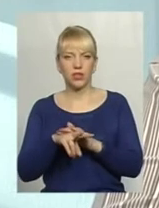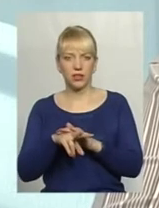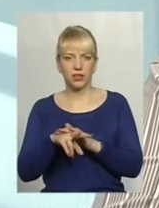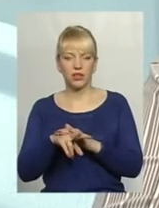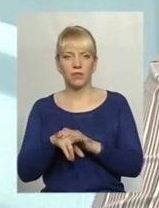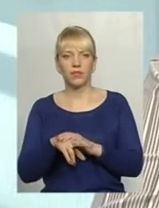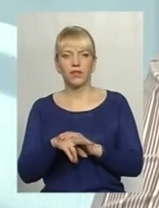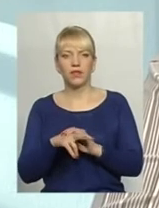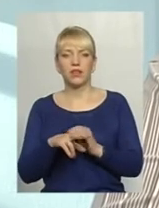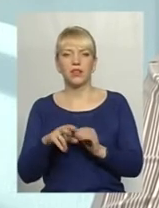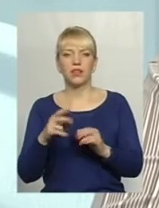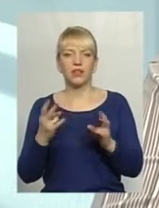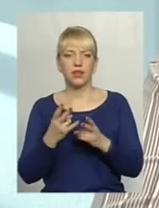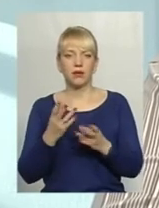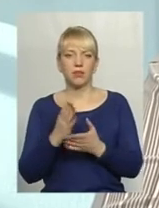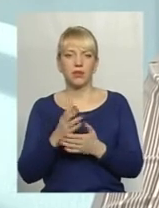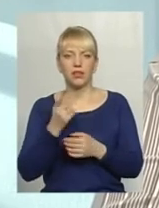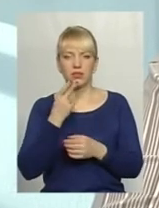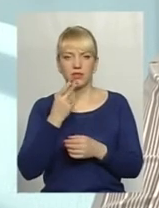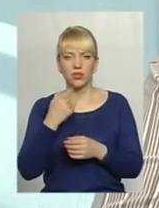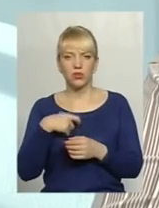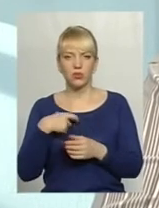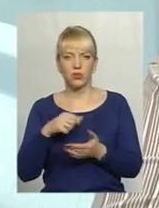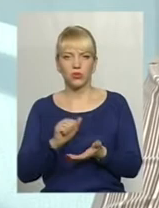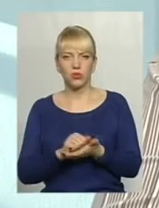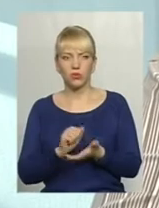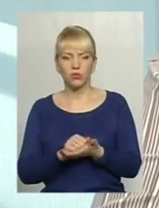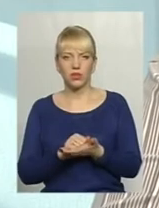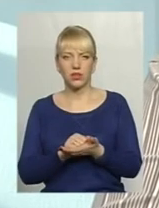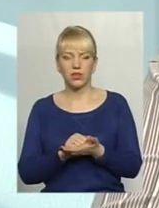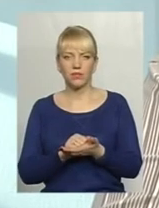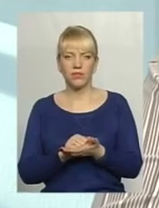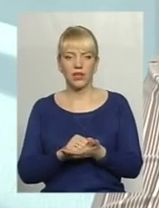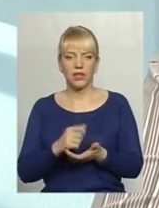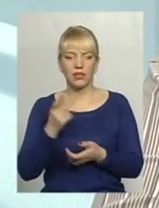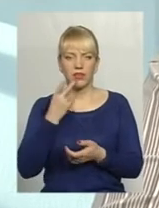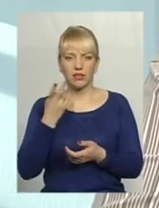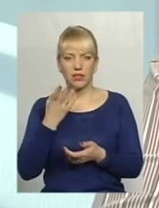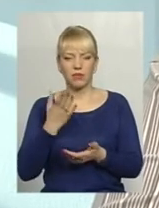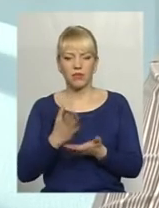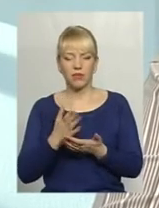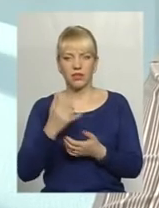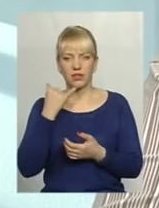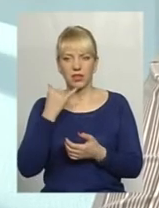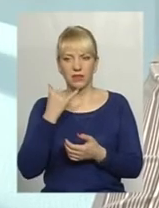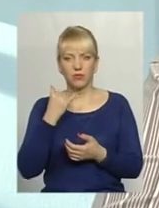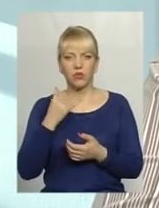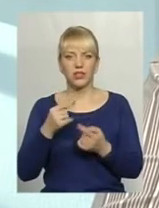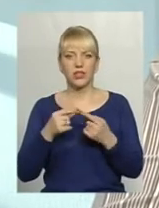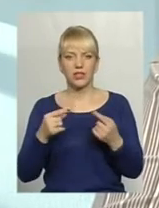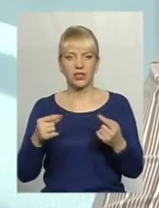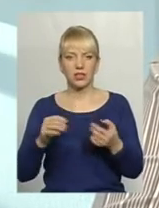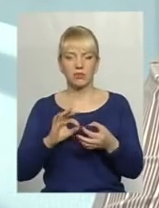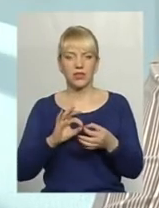чи інший момент, потрібно мати завжди під собою документи, мати з собою телефон, засоби зв'язку